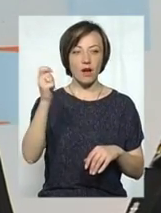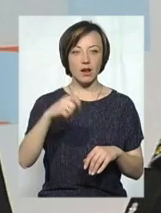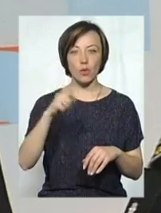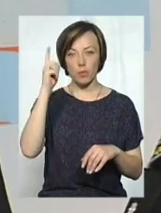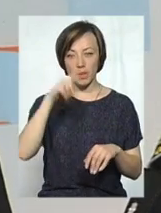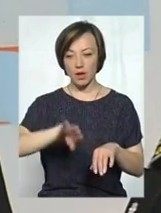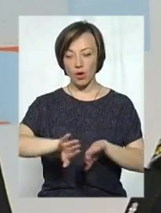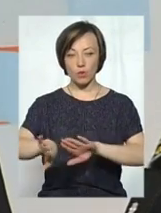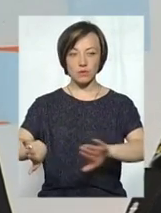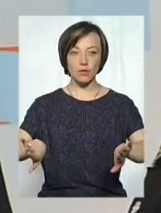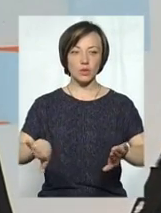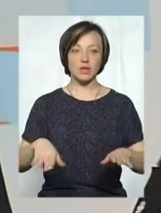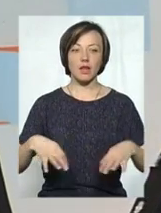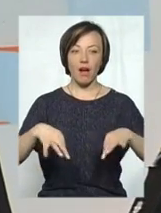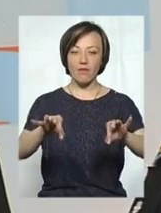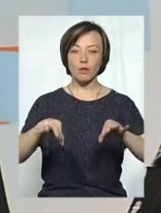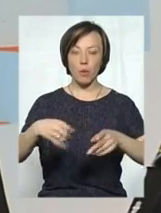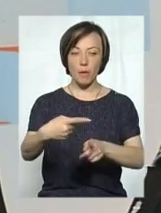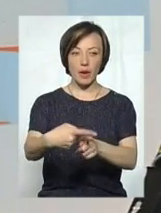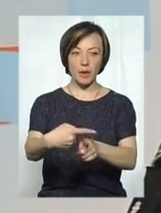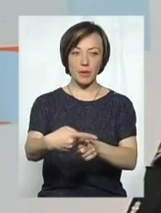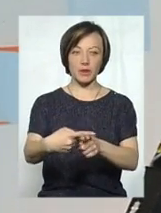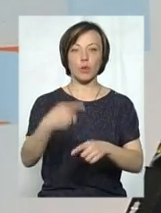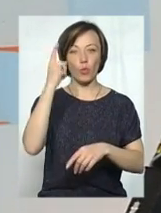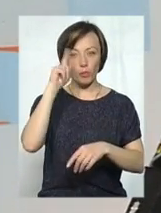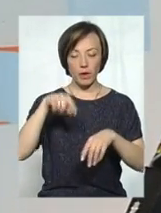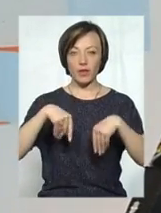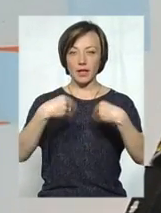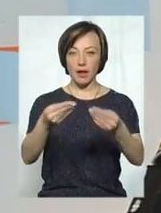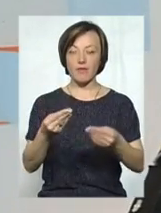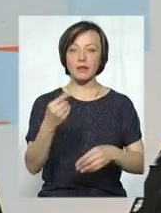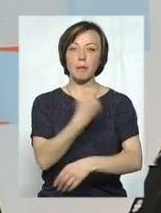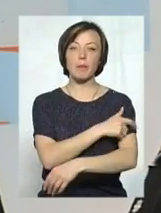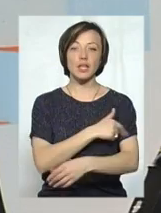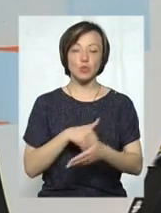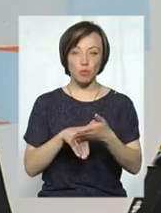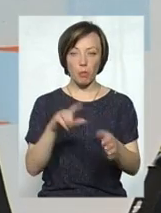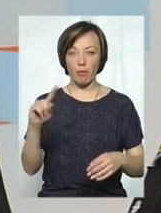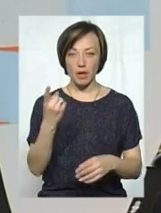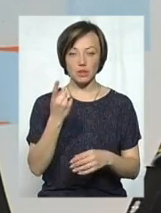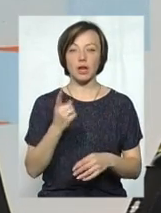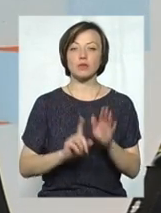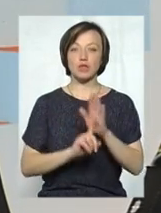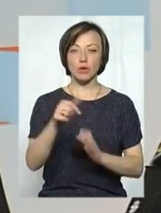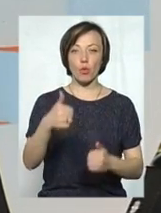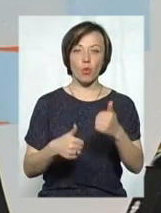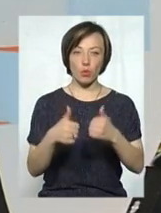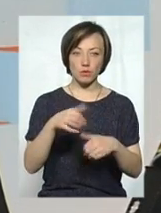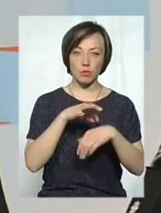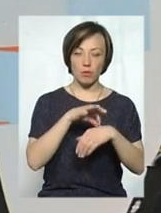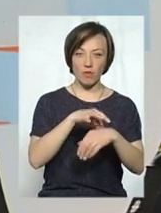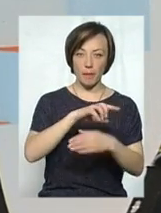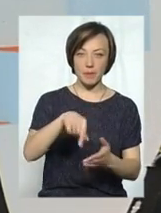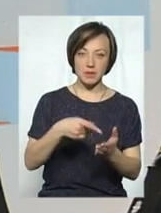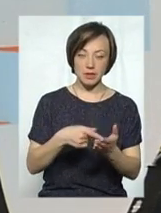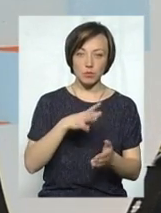автомобілі на перехрестя, вміють надавати першодомедичну допомогу. Тому що спочатку конкурс пройшов міський, де